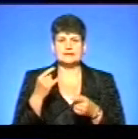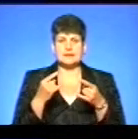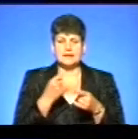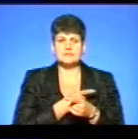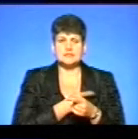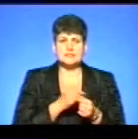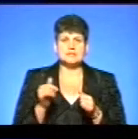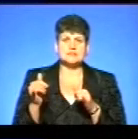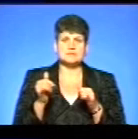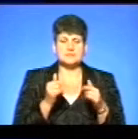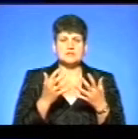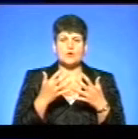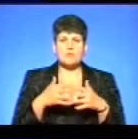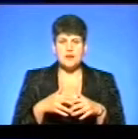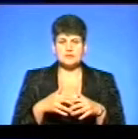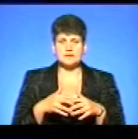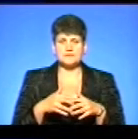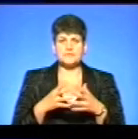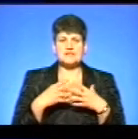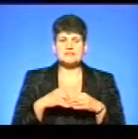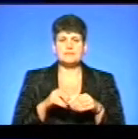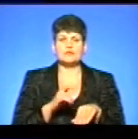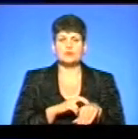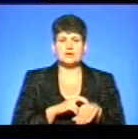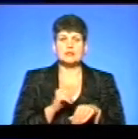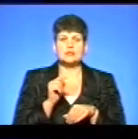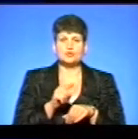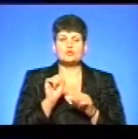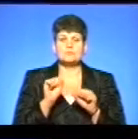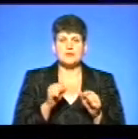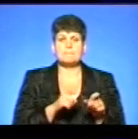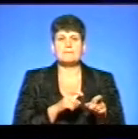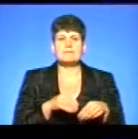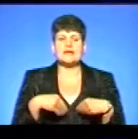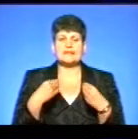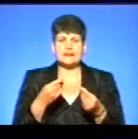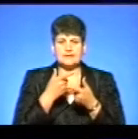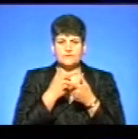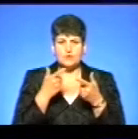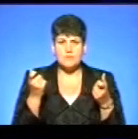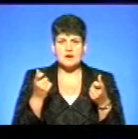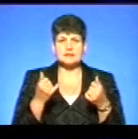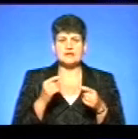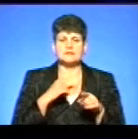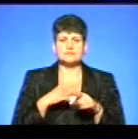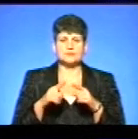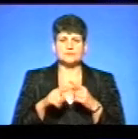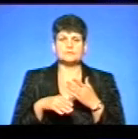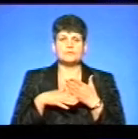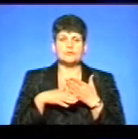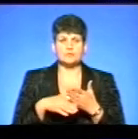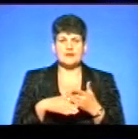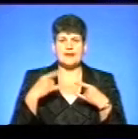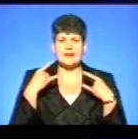тобто, забезпечення обладнанням обладнанням сімейного лікаря, для того, щоб він міг передати інформацію для екстреної медичної допомоги.